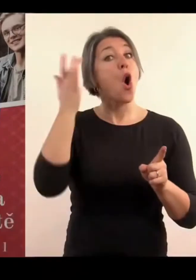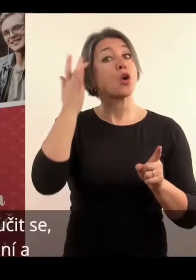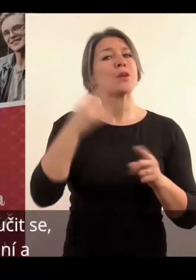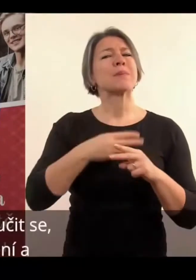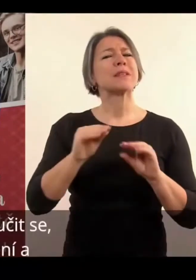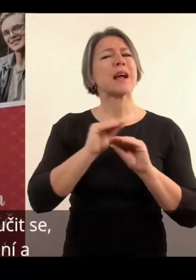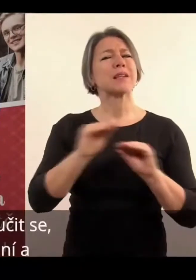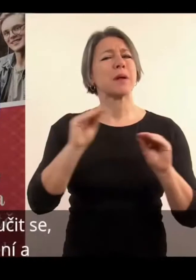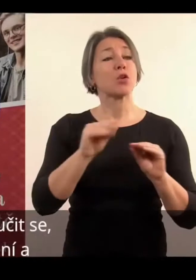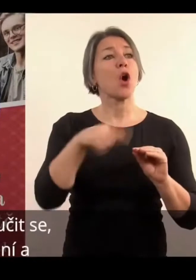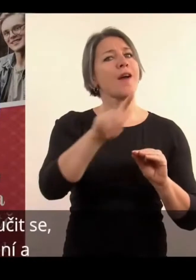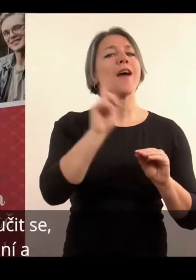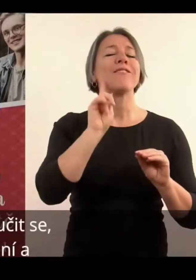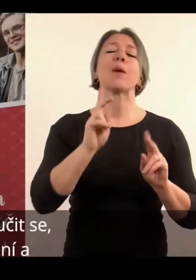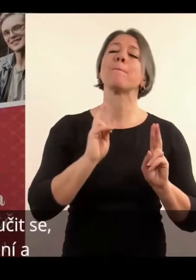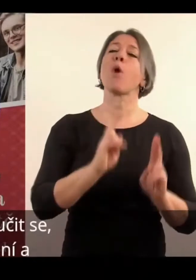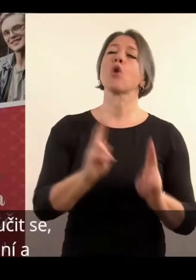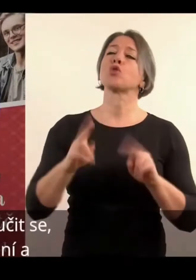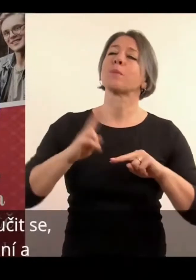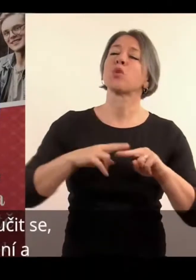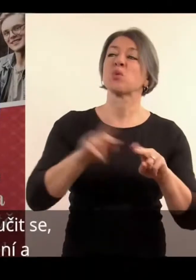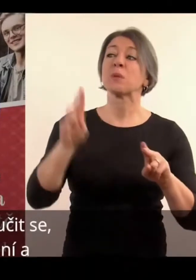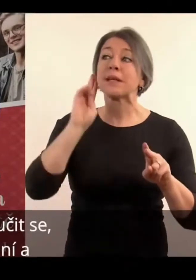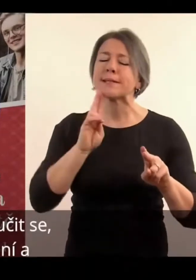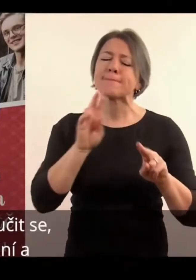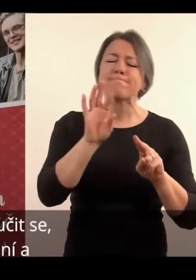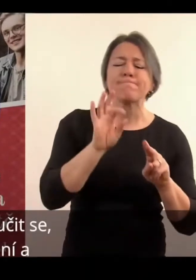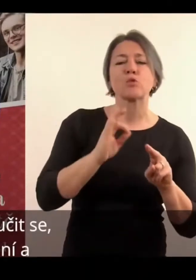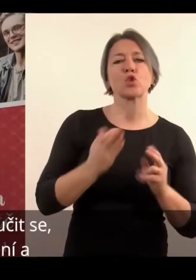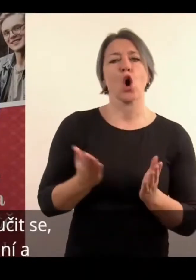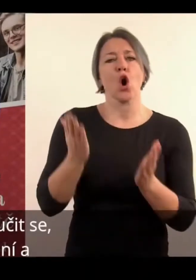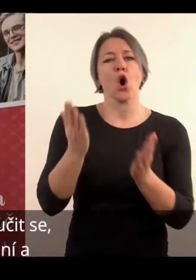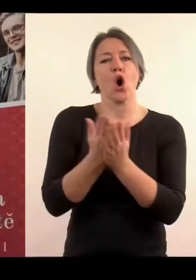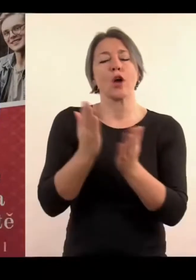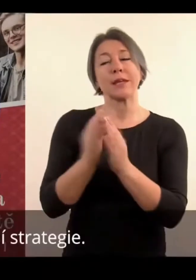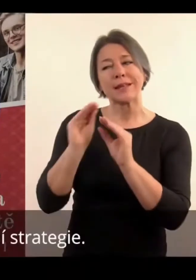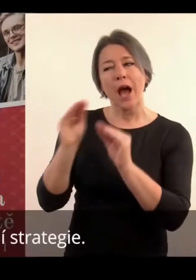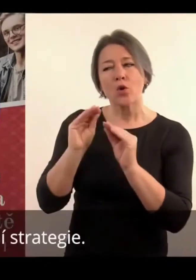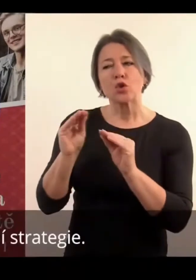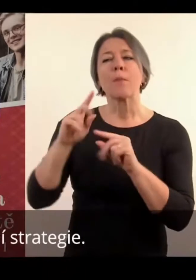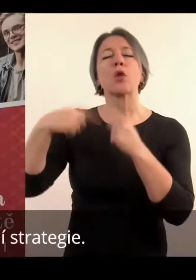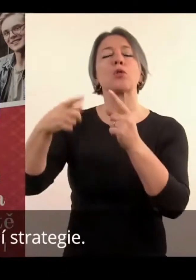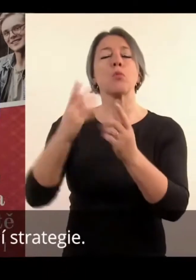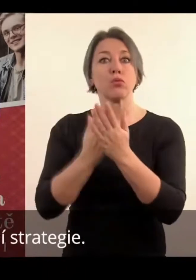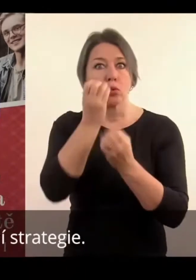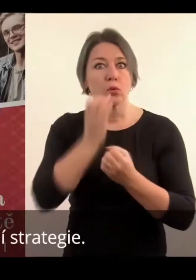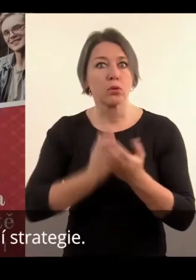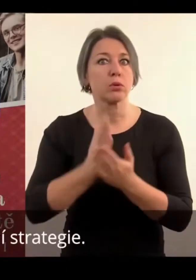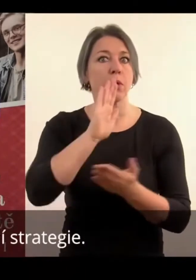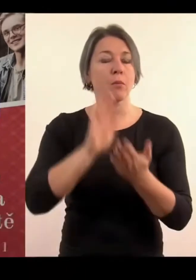pomoci naučit se, jak zvládat to své znevýhodnění. Naučit vás nějaké úspěšné studijní strategie.